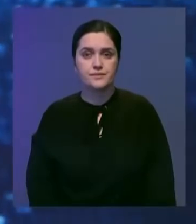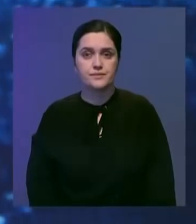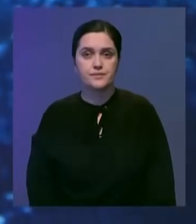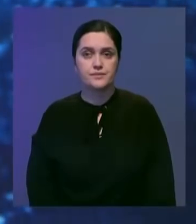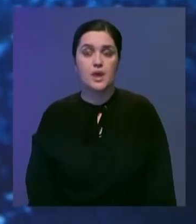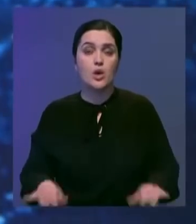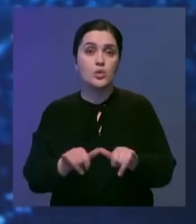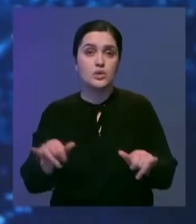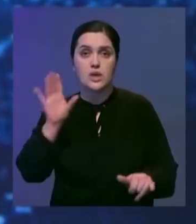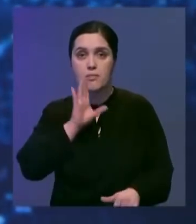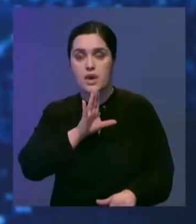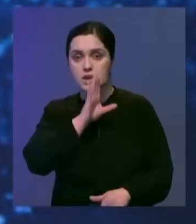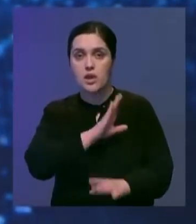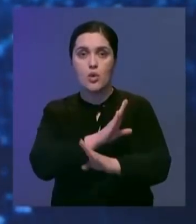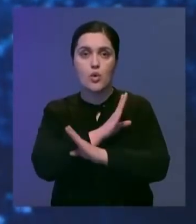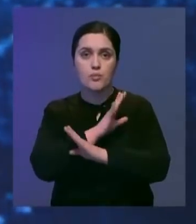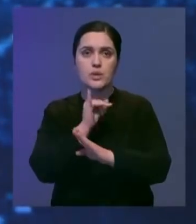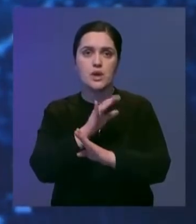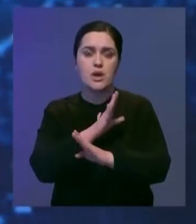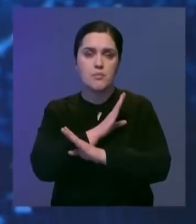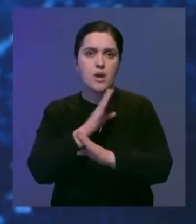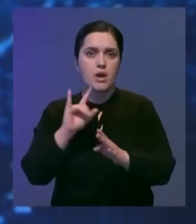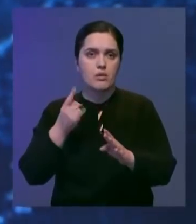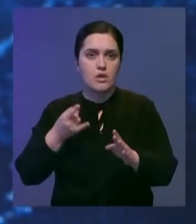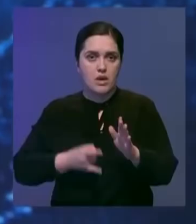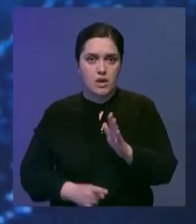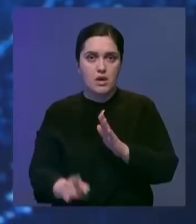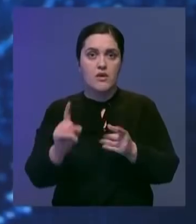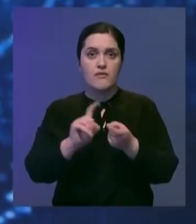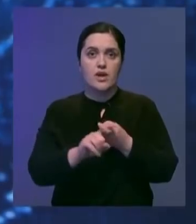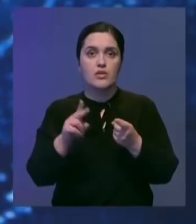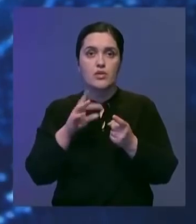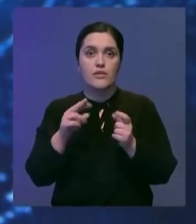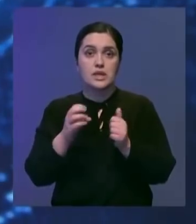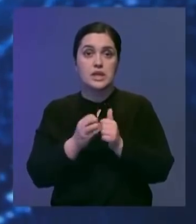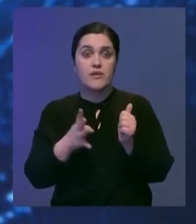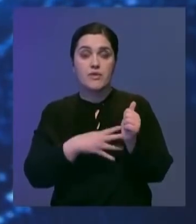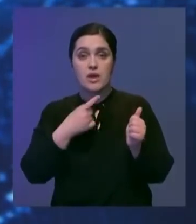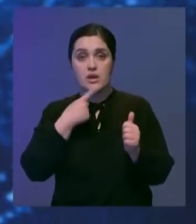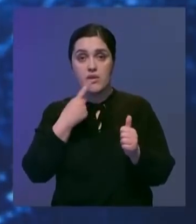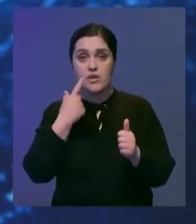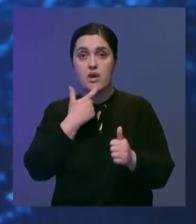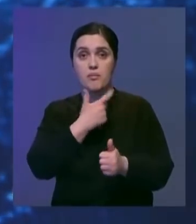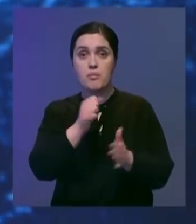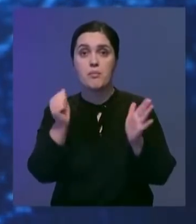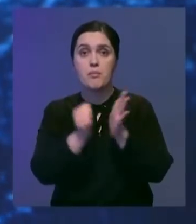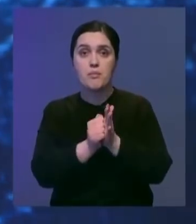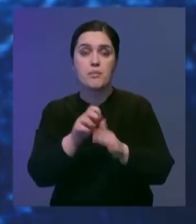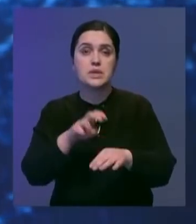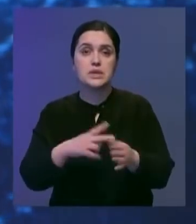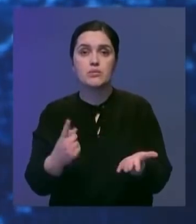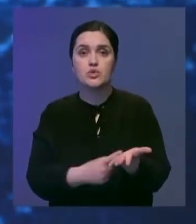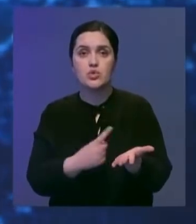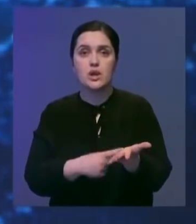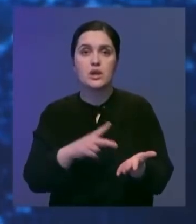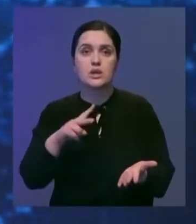Рост материнской смертности и мертворождений связывают с COVID-19. Об этом говорится в обзоре, опубликованном в